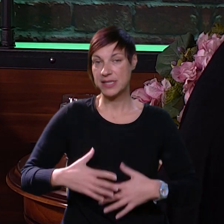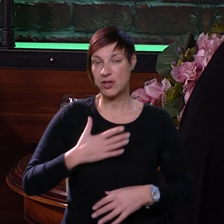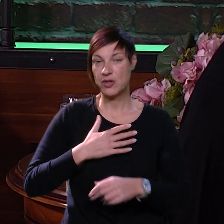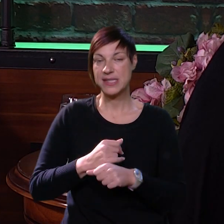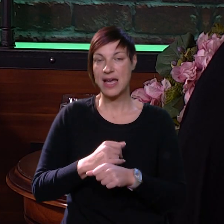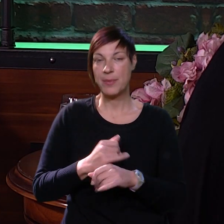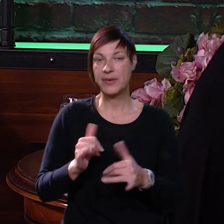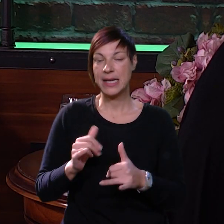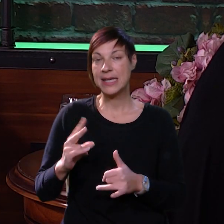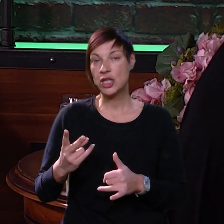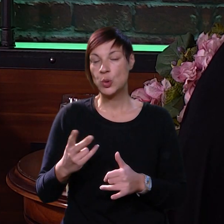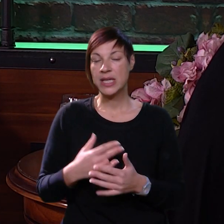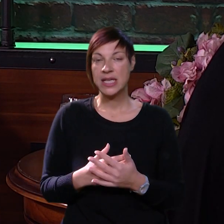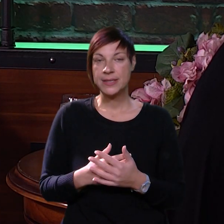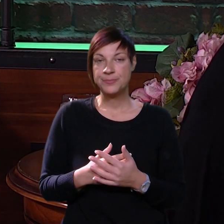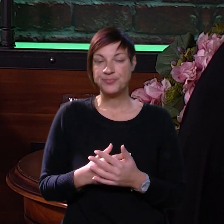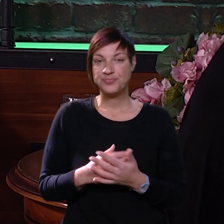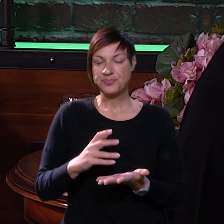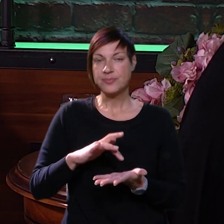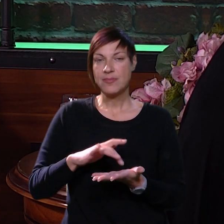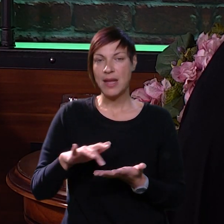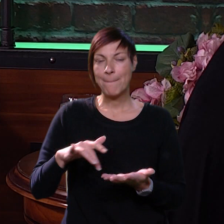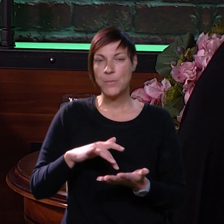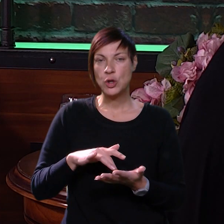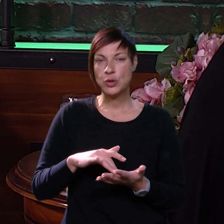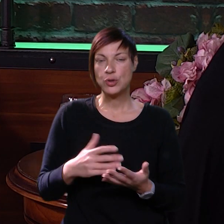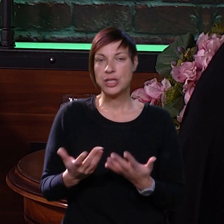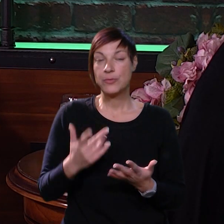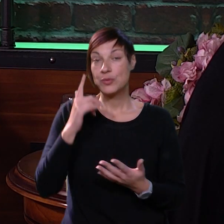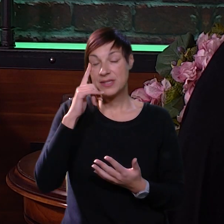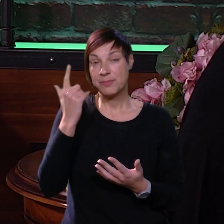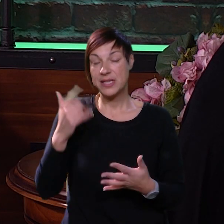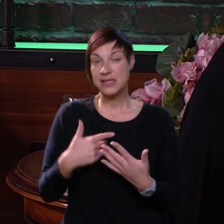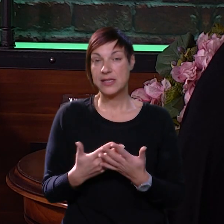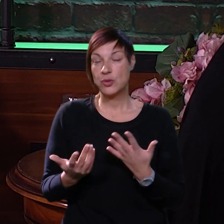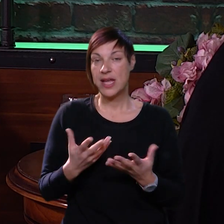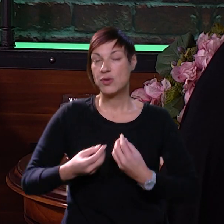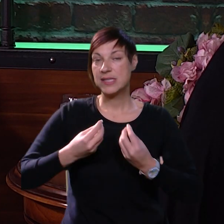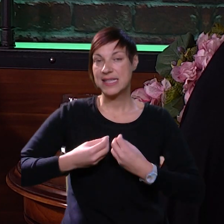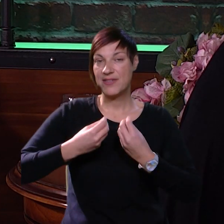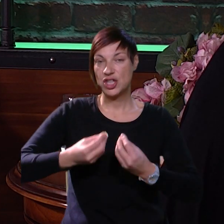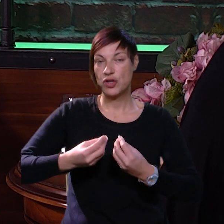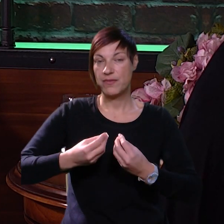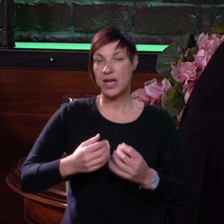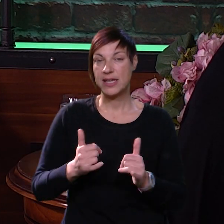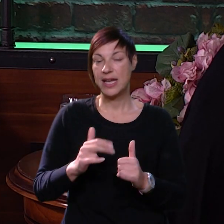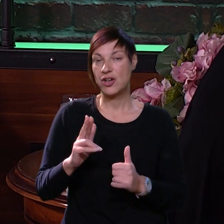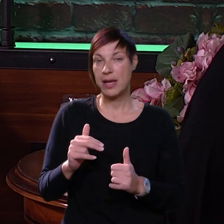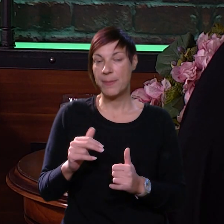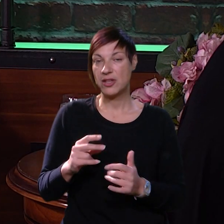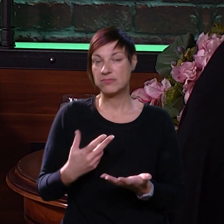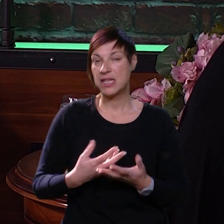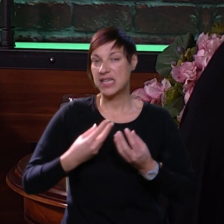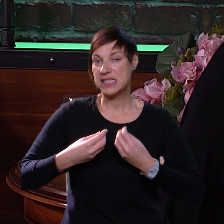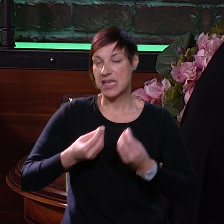psihologije kojom se ja bavim ili nekih drugih područja, dakle, čisto u smislu nekog savjetovanja, jer li